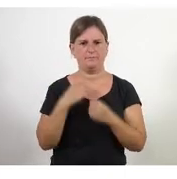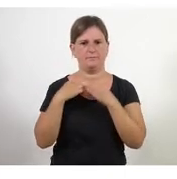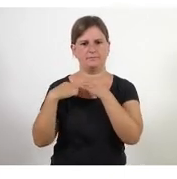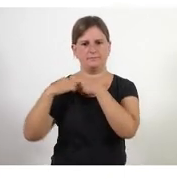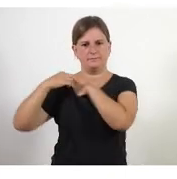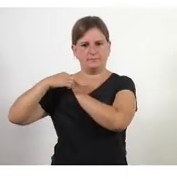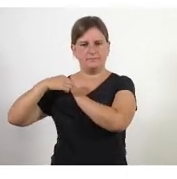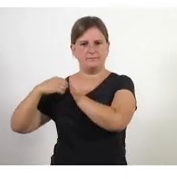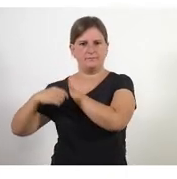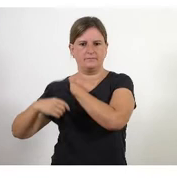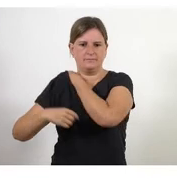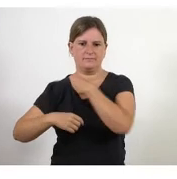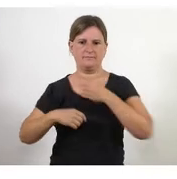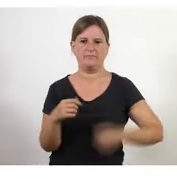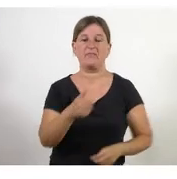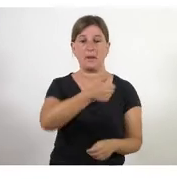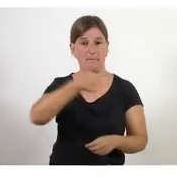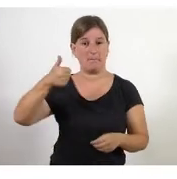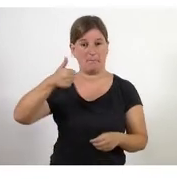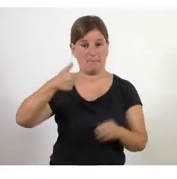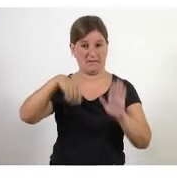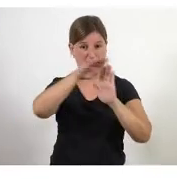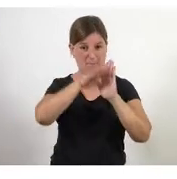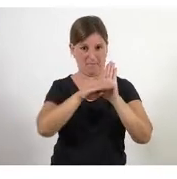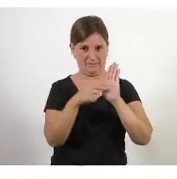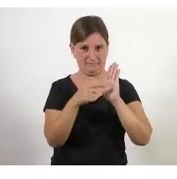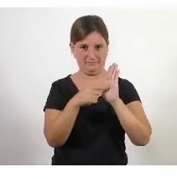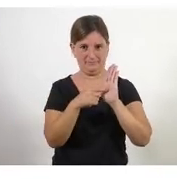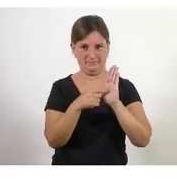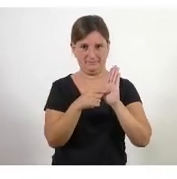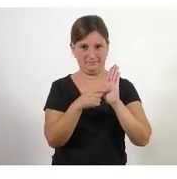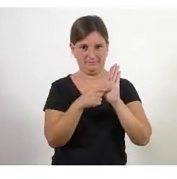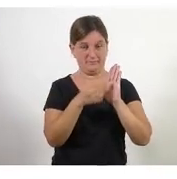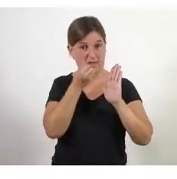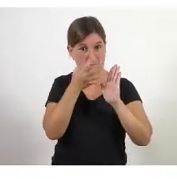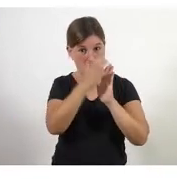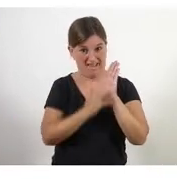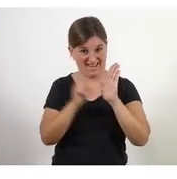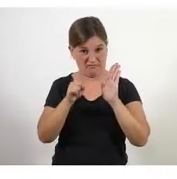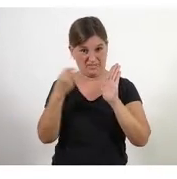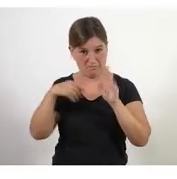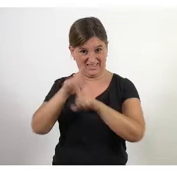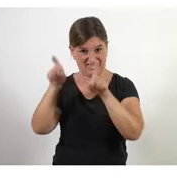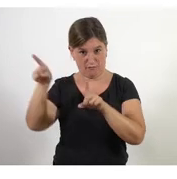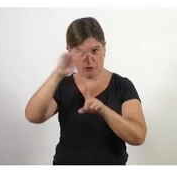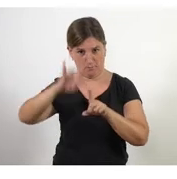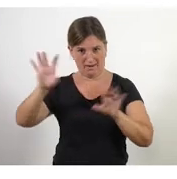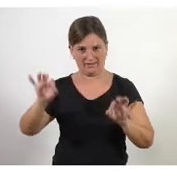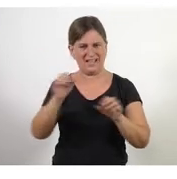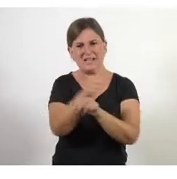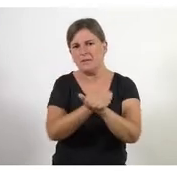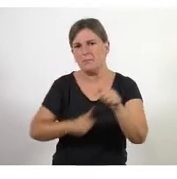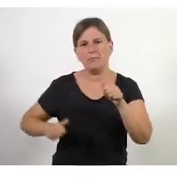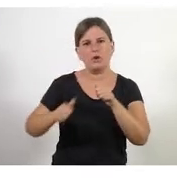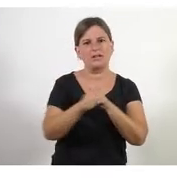1 la nostra principal prioritat el principi del manifest eh manifest a ja la nostra principal prioritat és